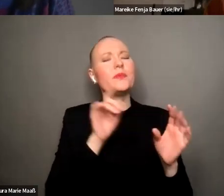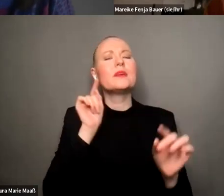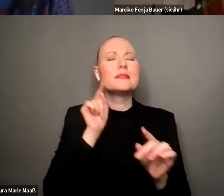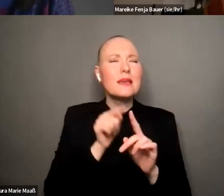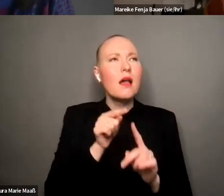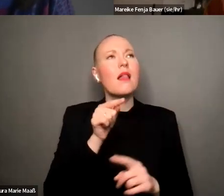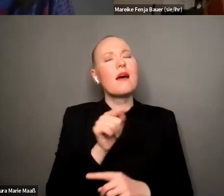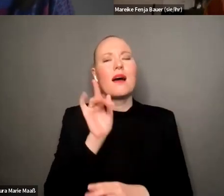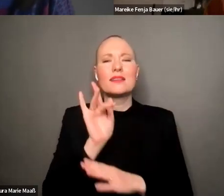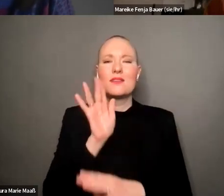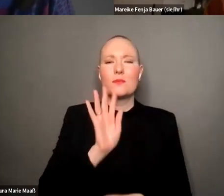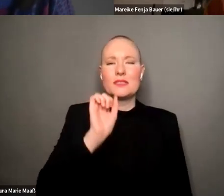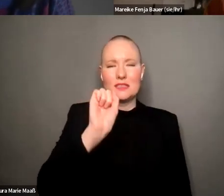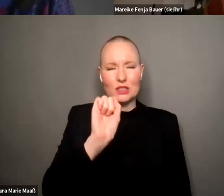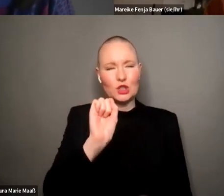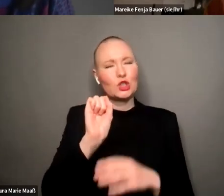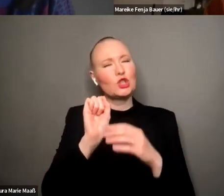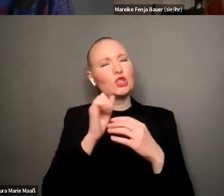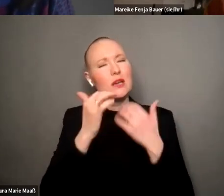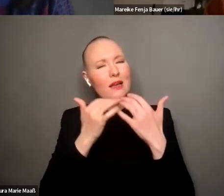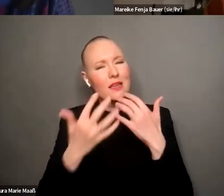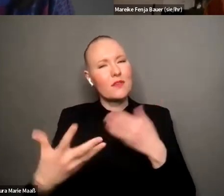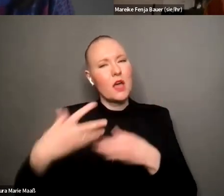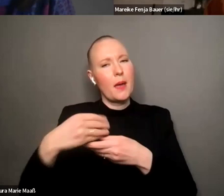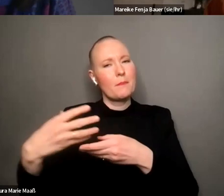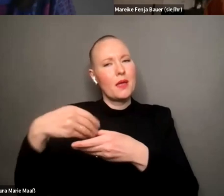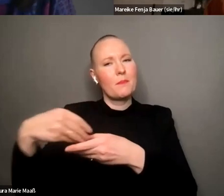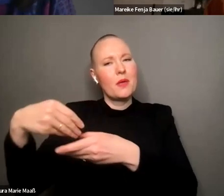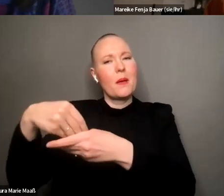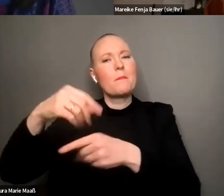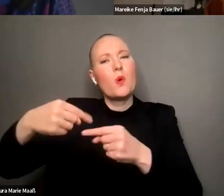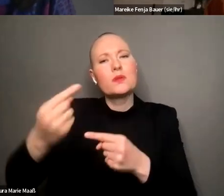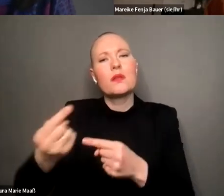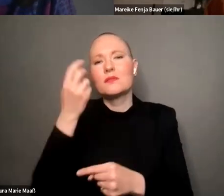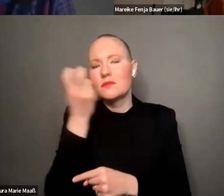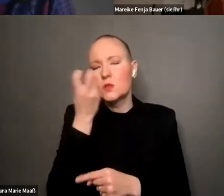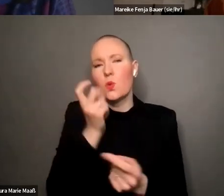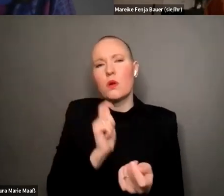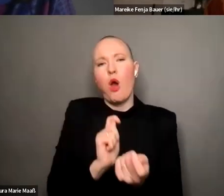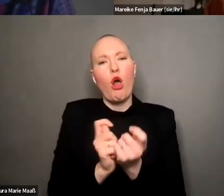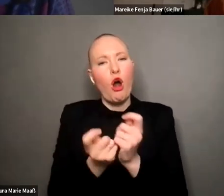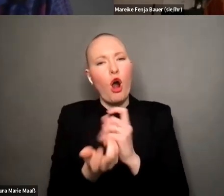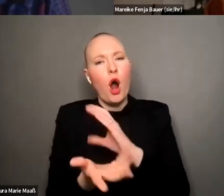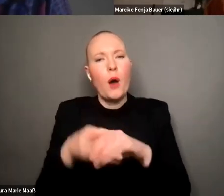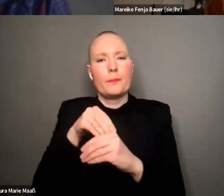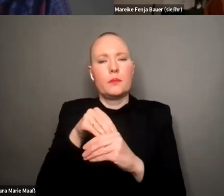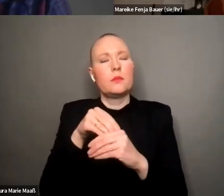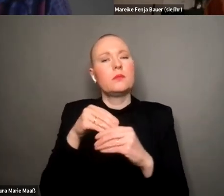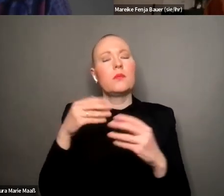narrative in diese debatten einzustreuen und zu versuchen diese zu kapern oder ist das nicht die primäre ausrichtung